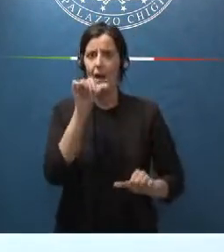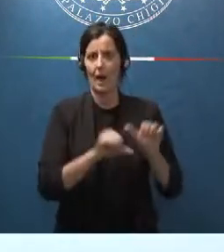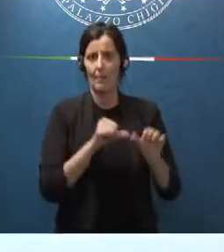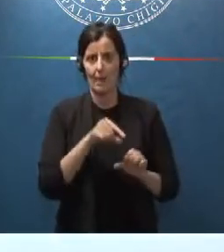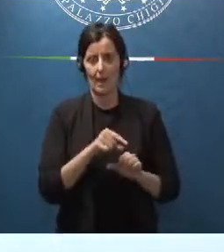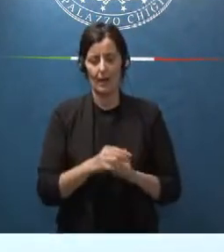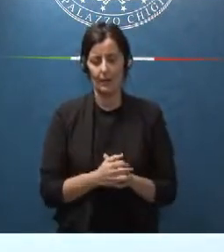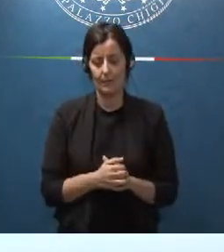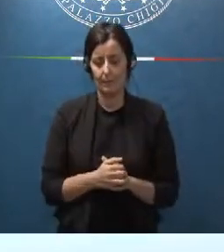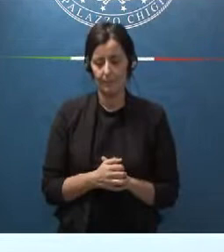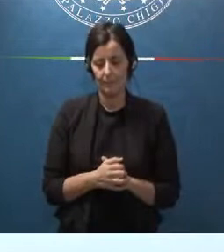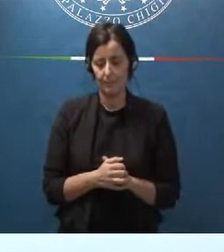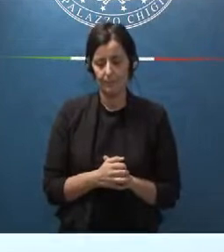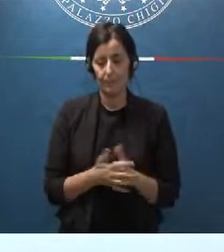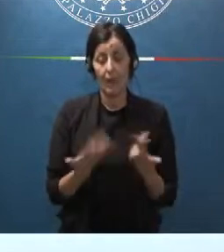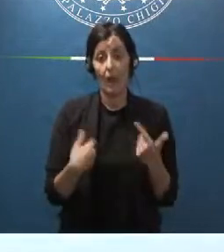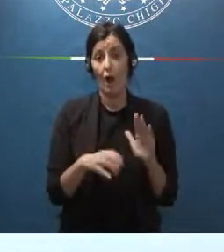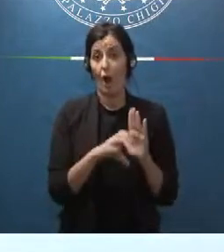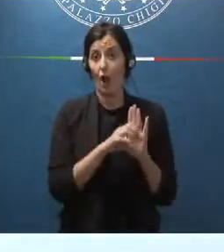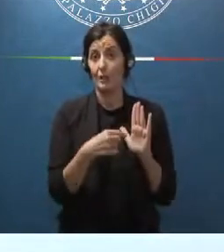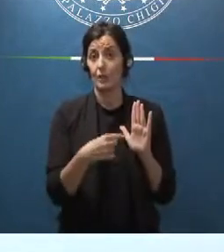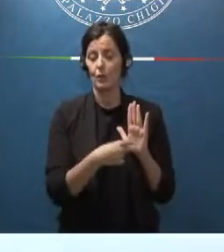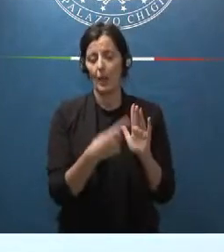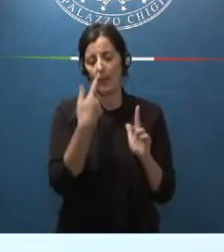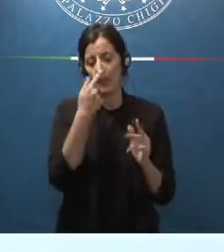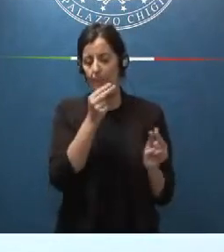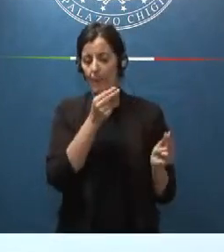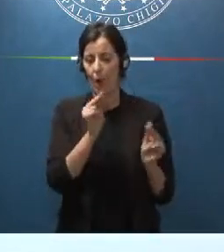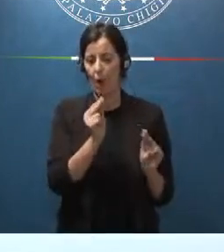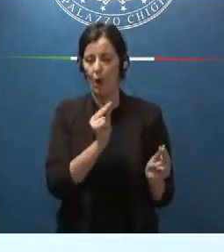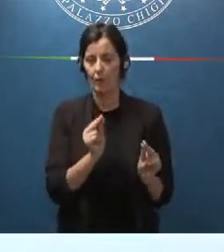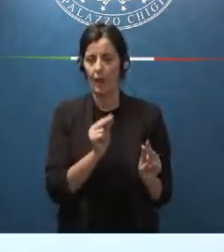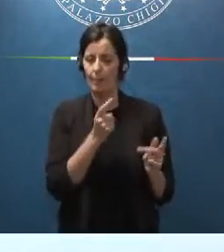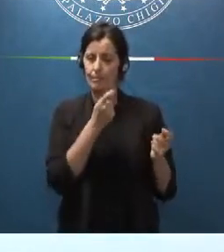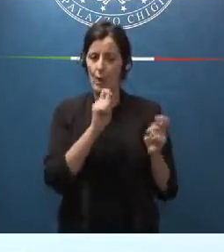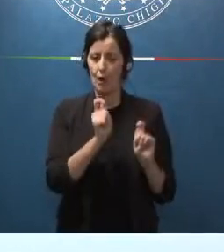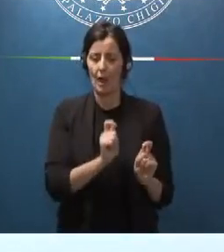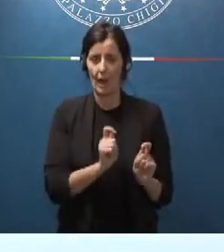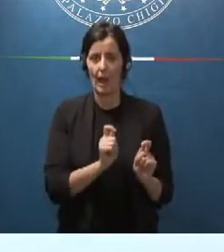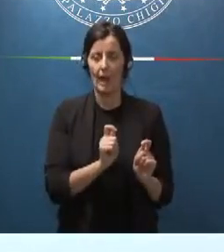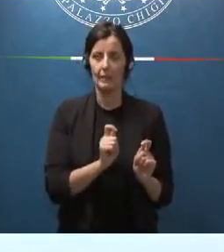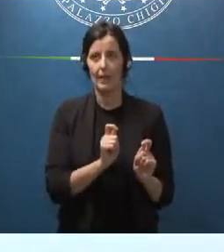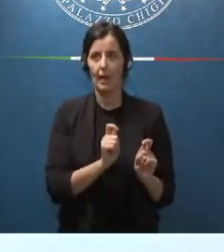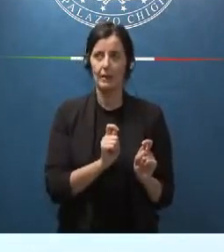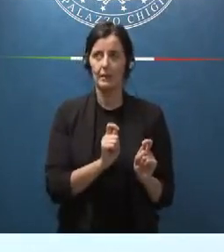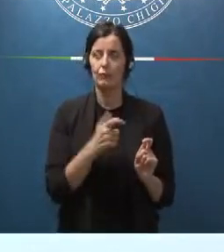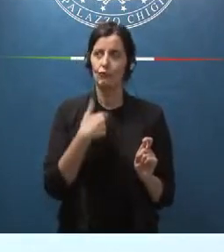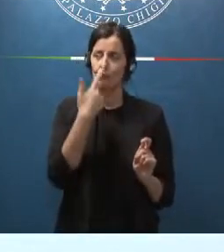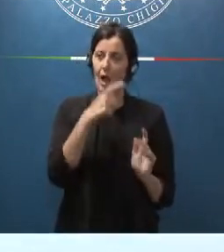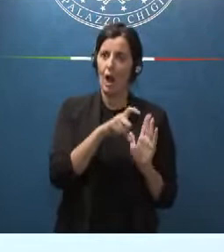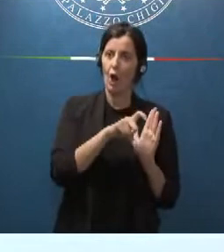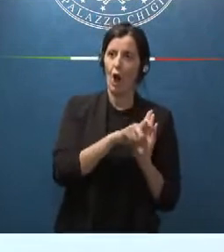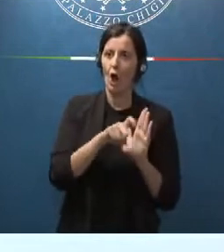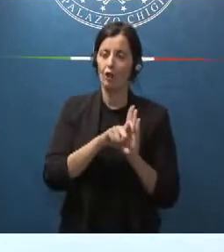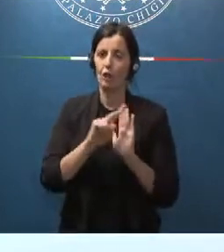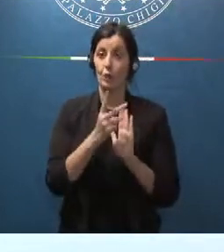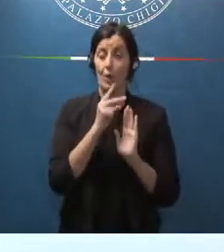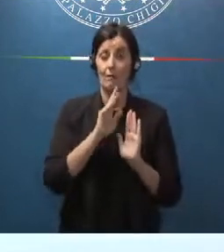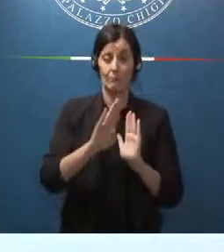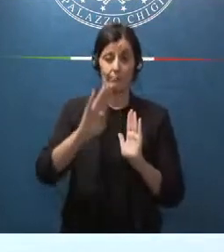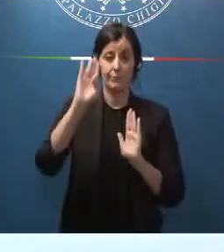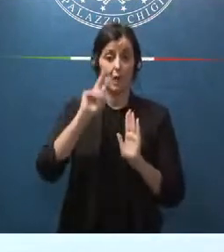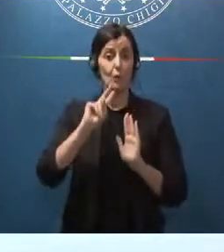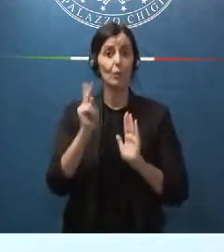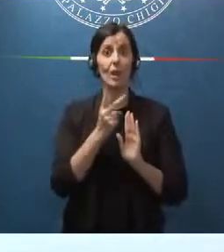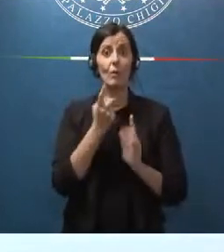Costituzione è stata modellata paradossalmente su due codici all'epoca che erano due codici